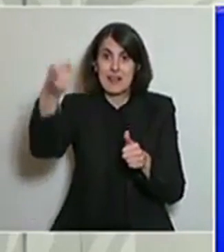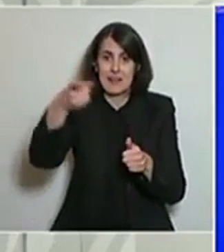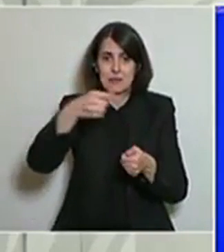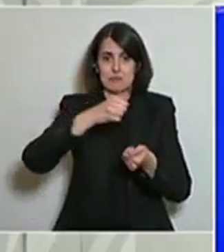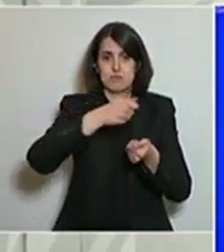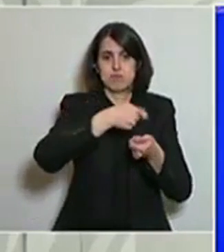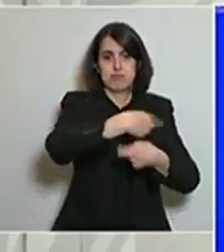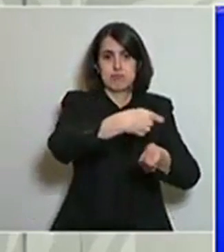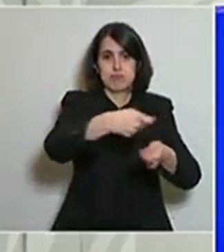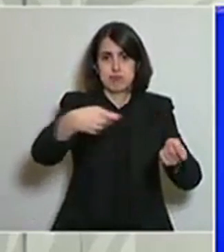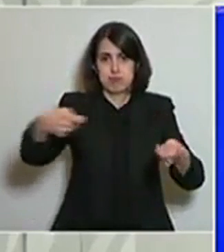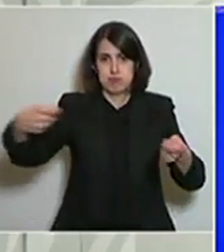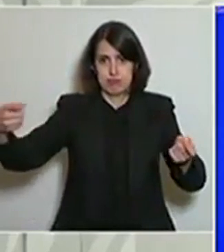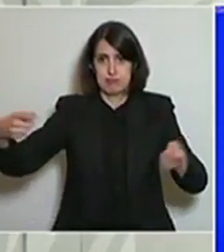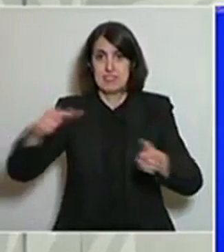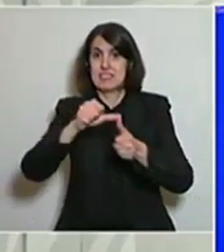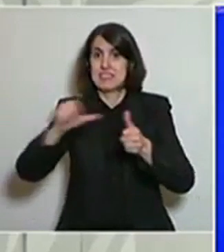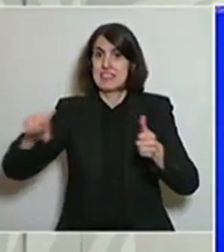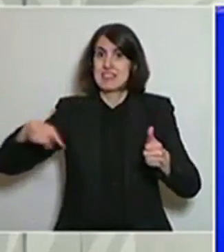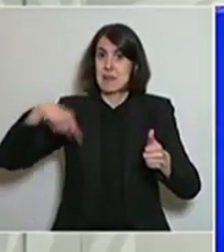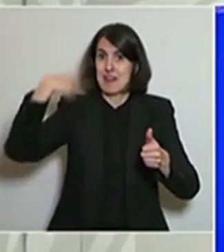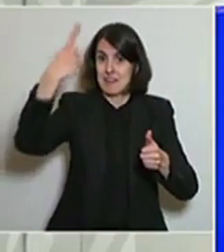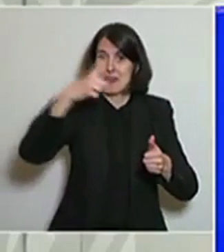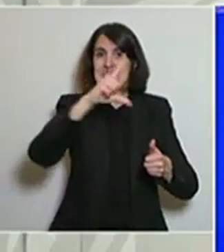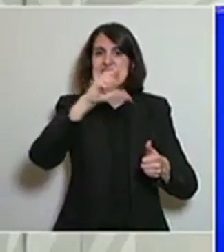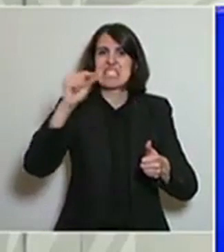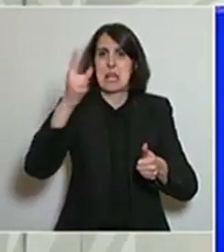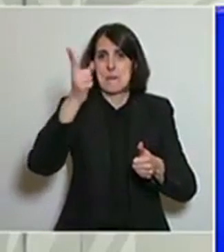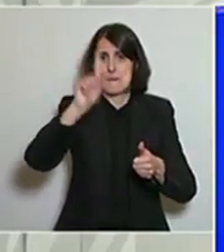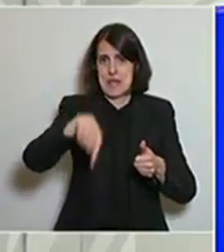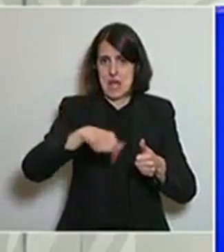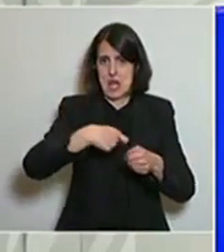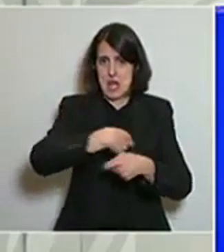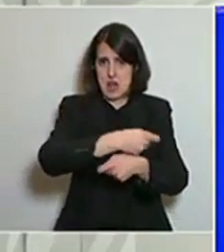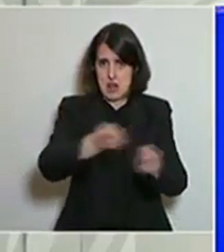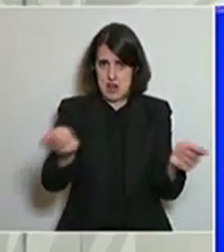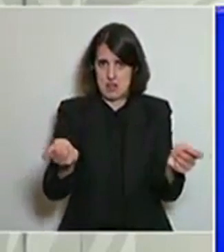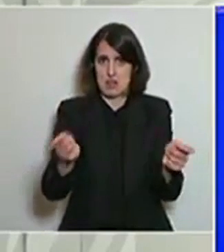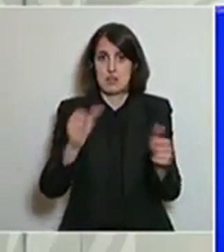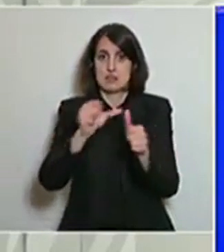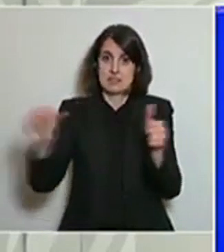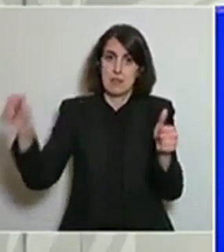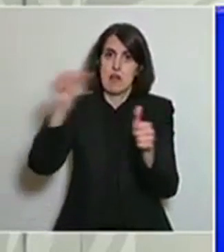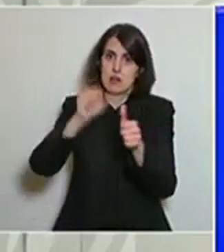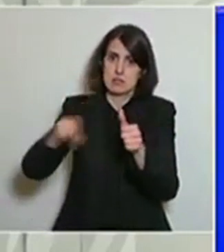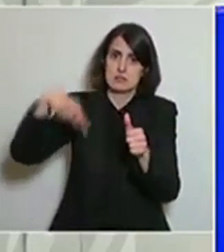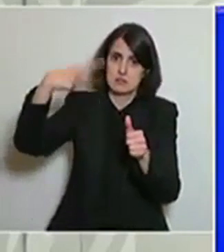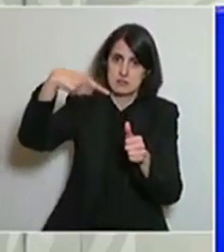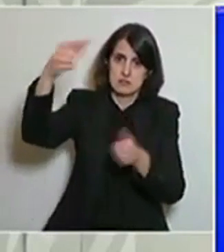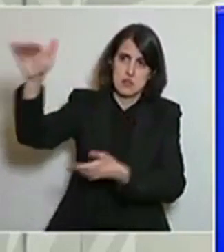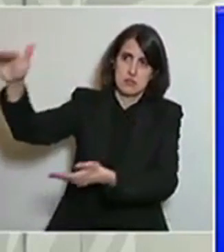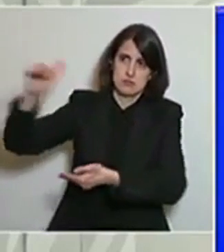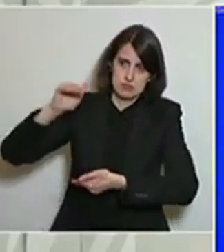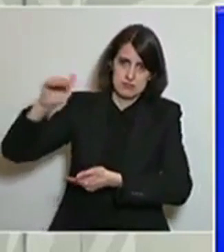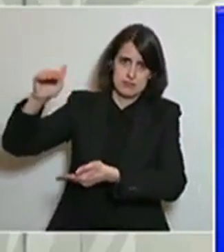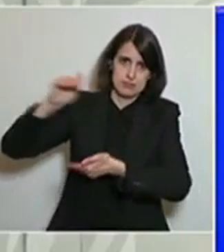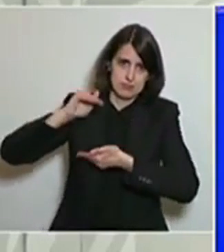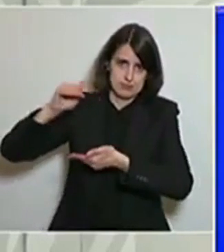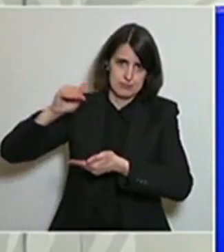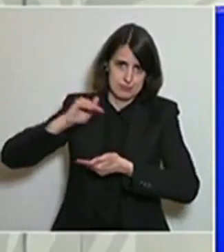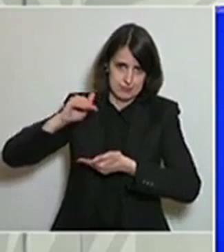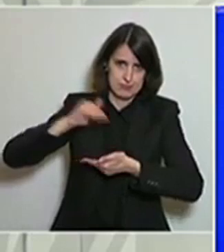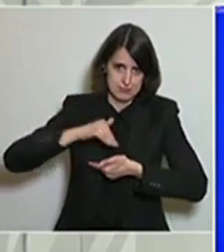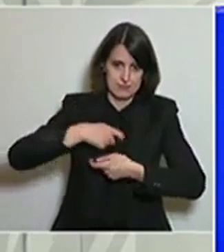per tant la setmana vinent tindrem les primeres 100.000, però en les properes setmanes ja aniran arribant quantitats més elevades per tal que la